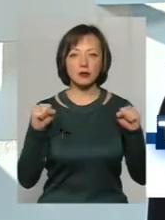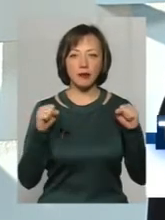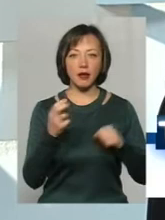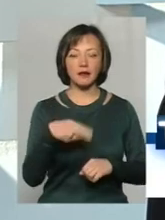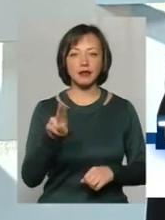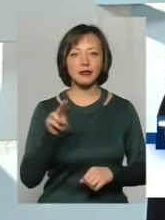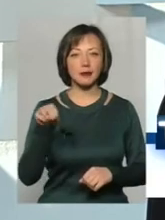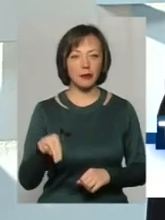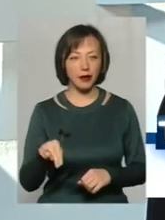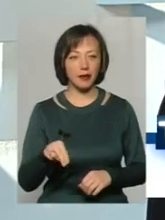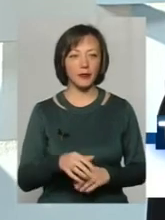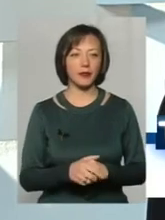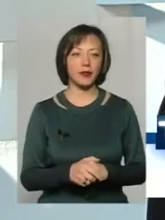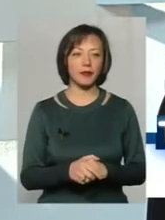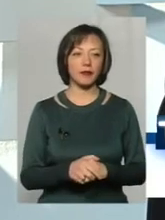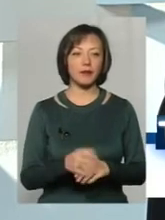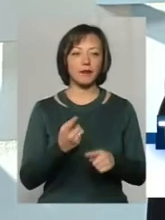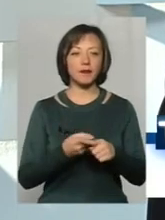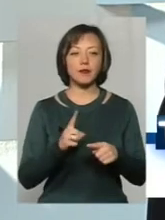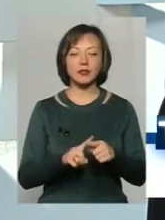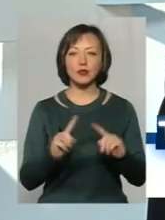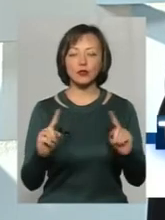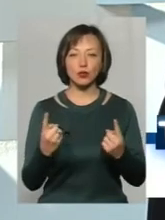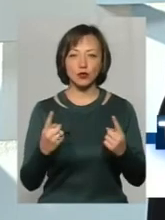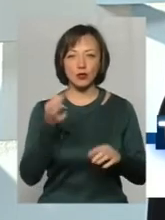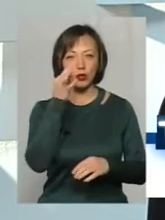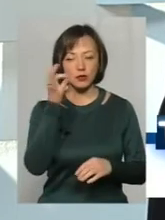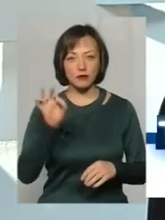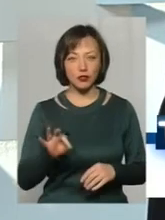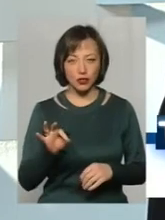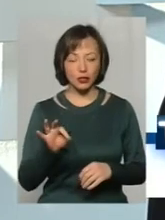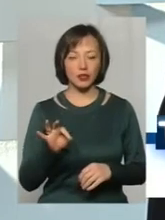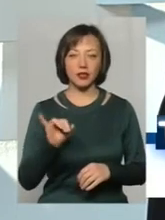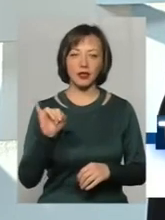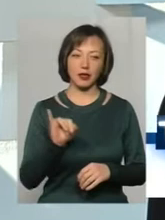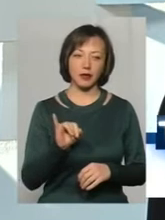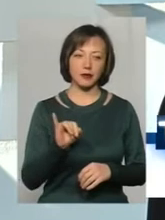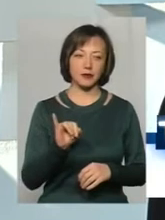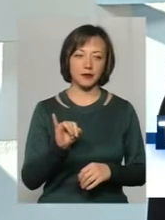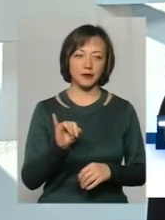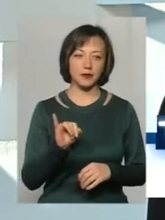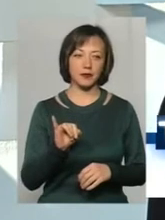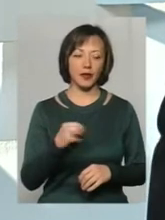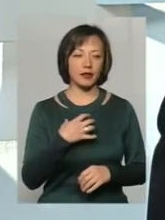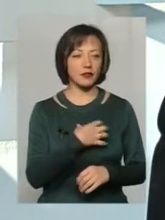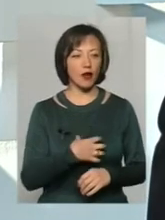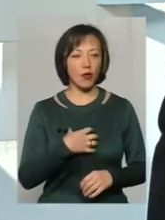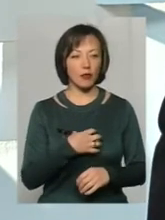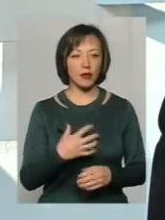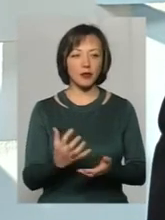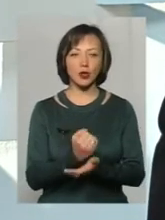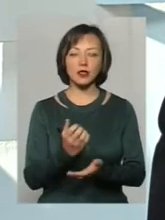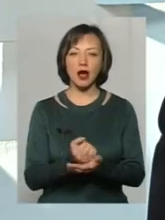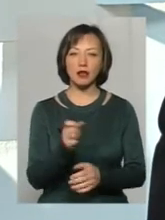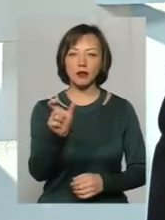ДЦП. Це дуже досвідчено і з вагомими досягненнями